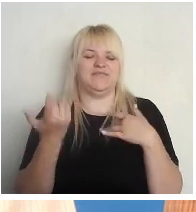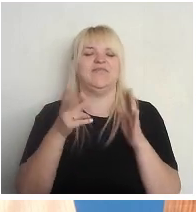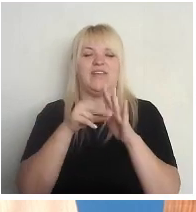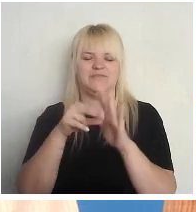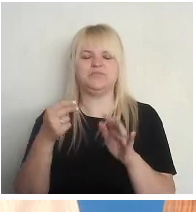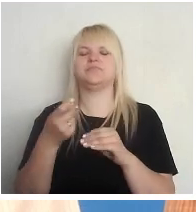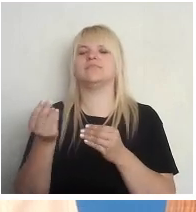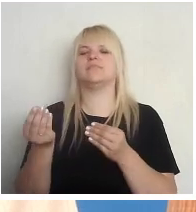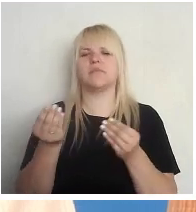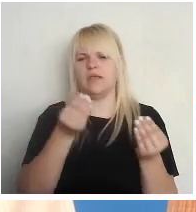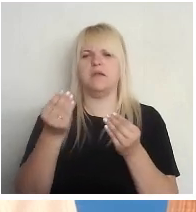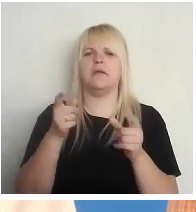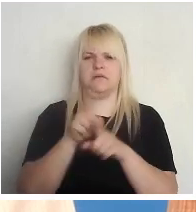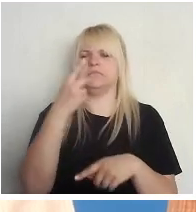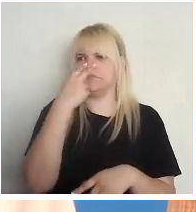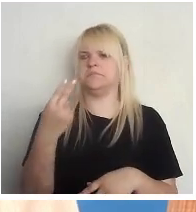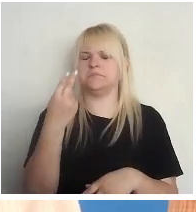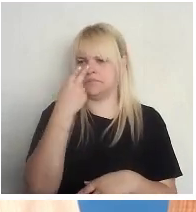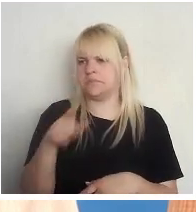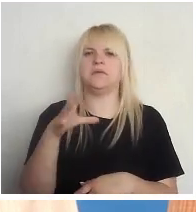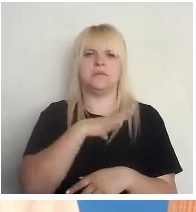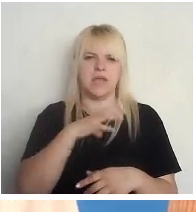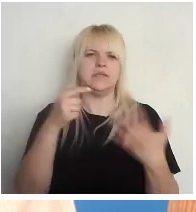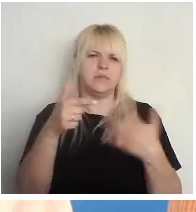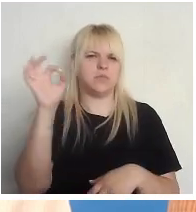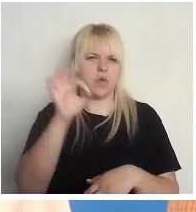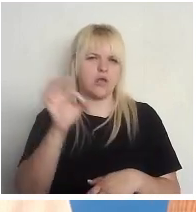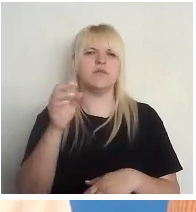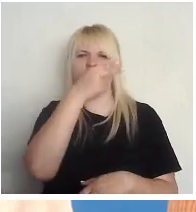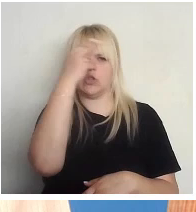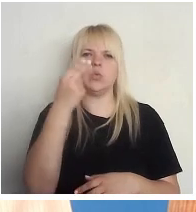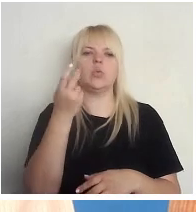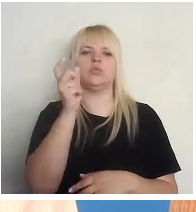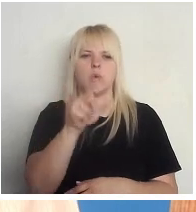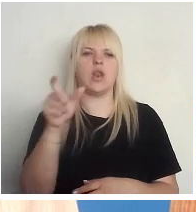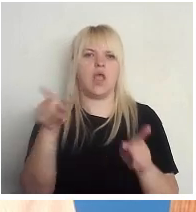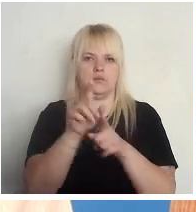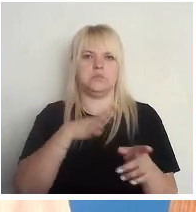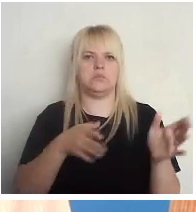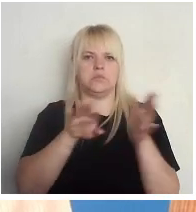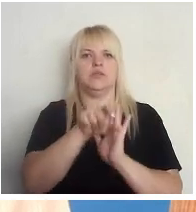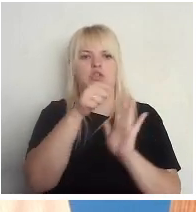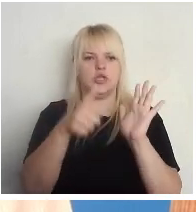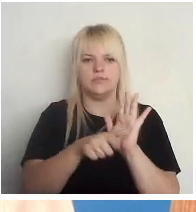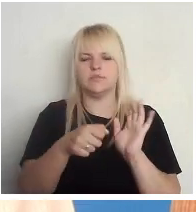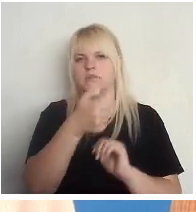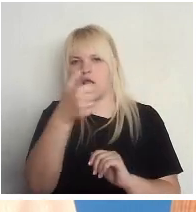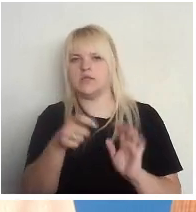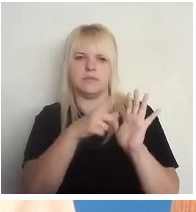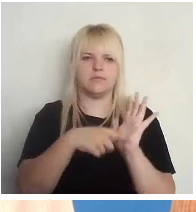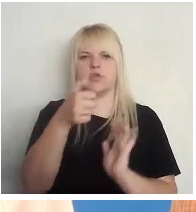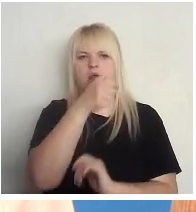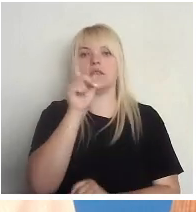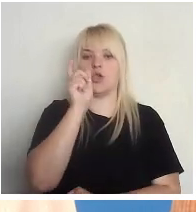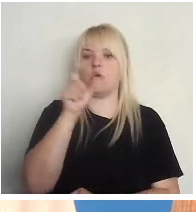70% jaunieši vidusskolēni piedalījās. Tie arī tie ir 16 gadīgi, tie ir 17 gadīgi jaunieši. Es